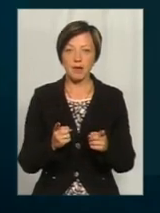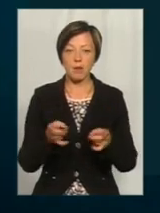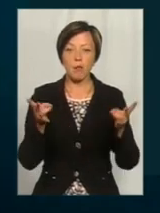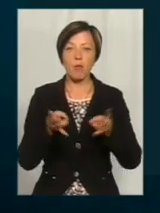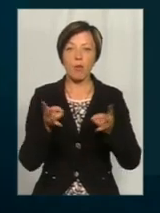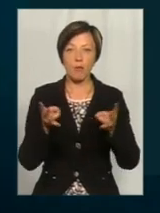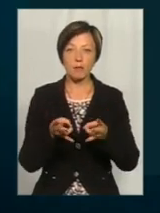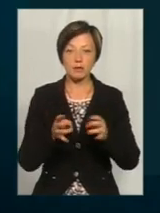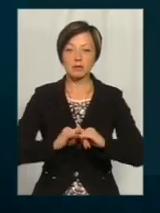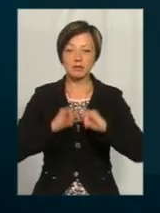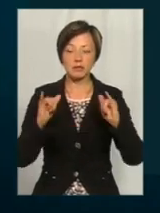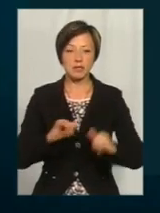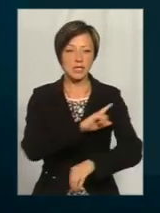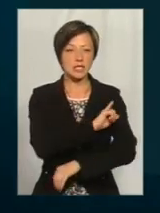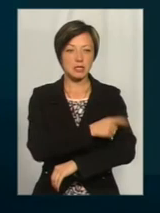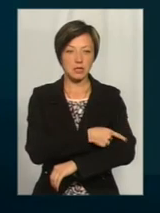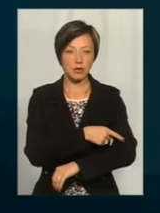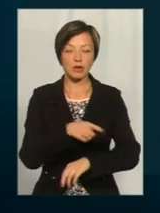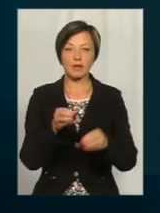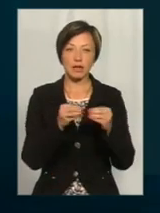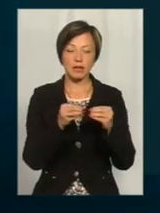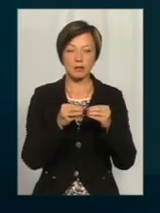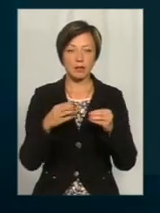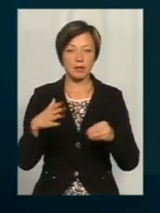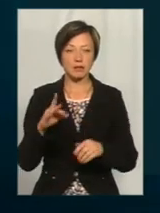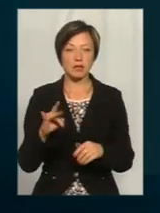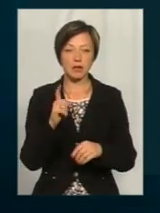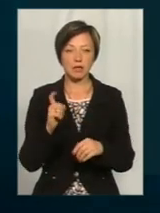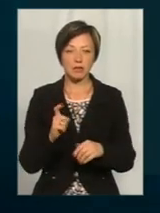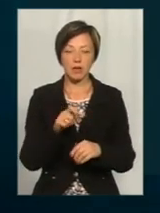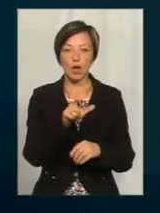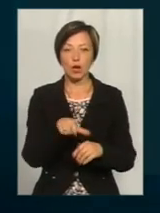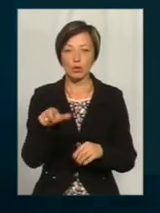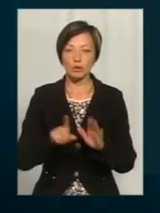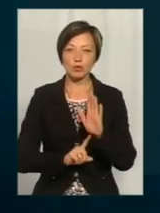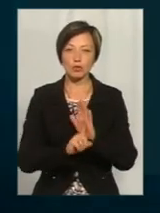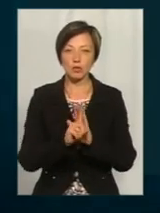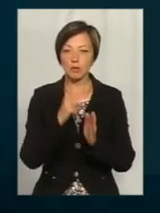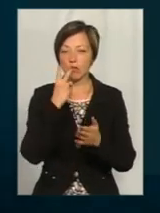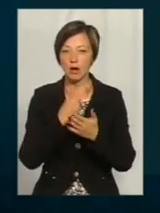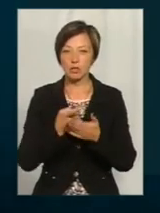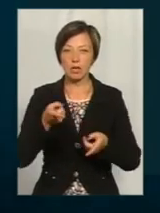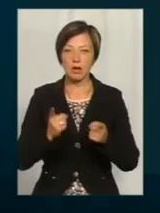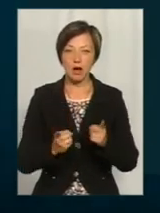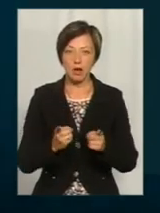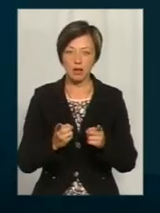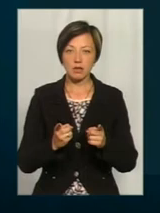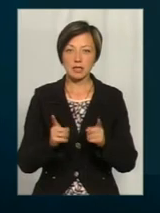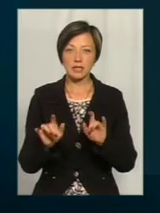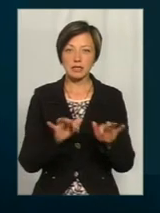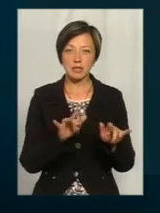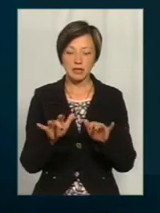зріс дуже сильно, в 10-15 разів. Тобто люди почали бачити реальні дії,